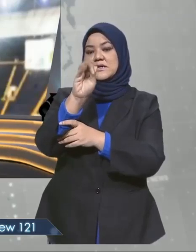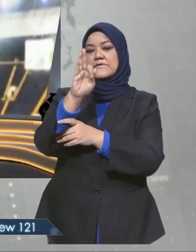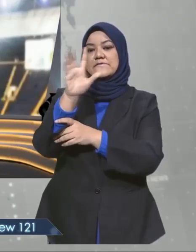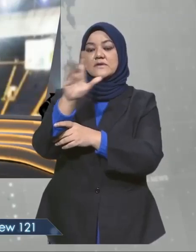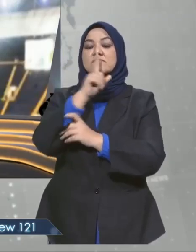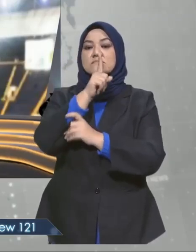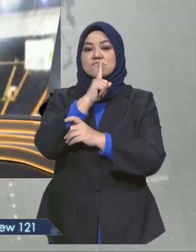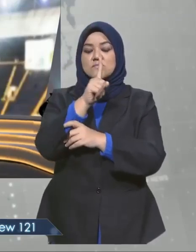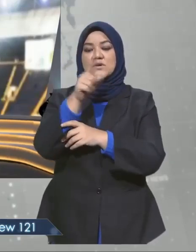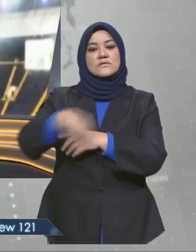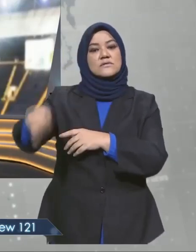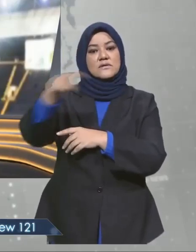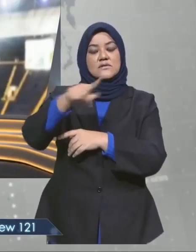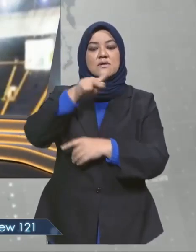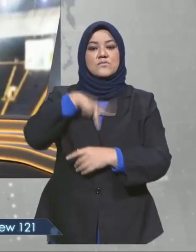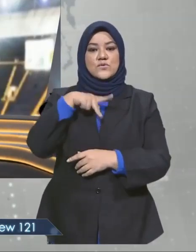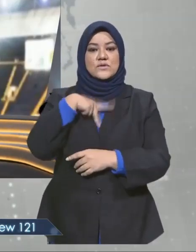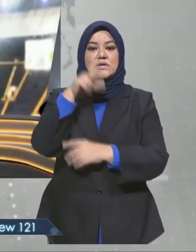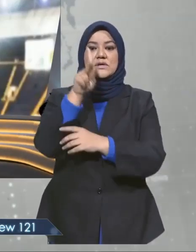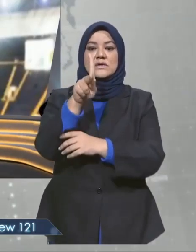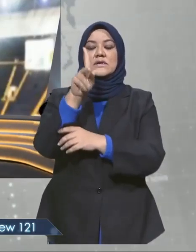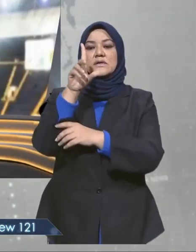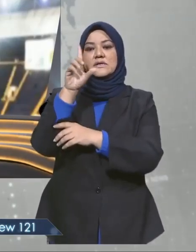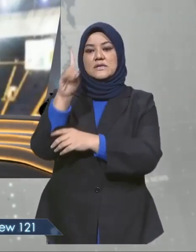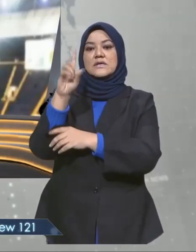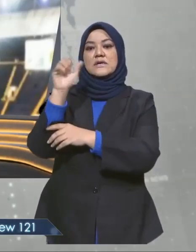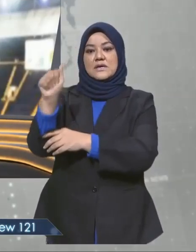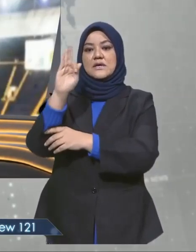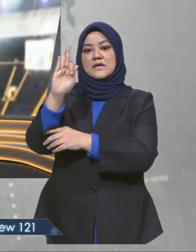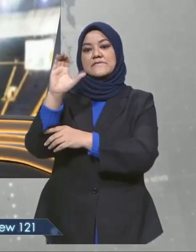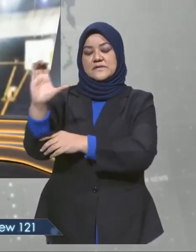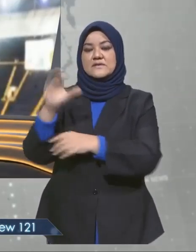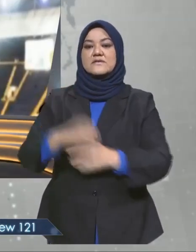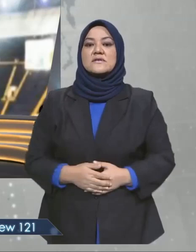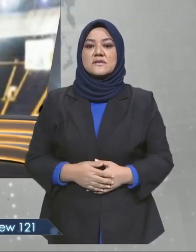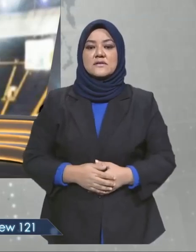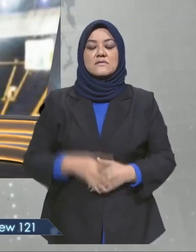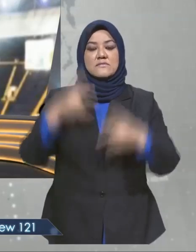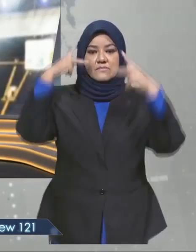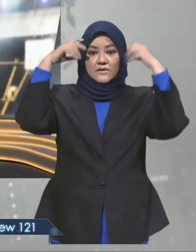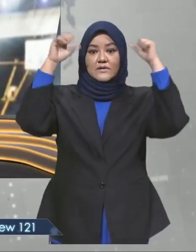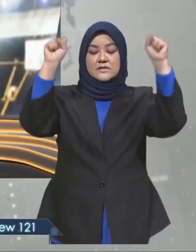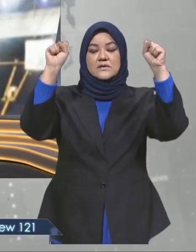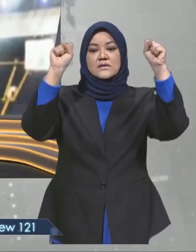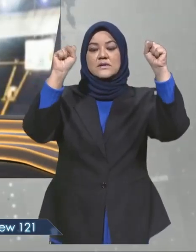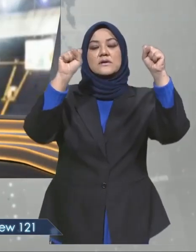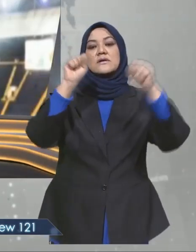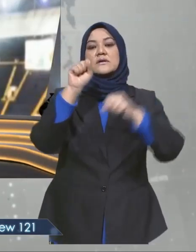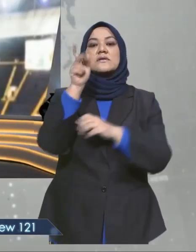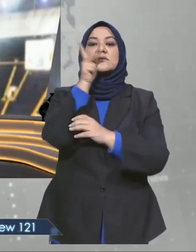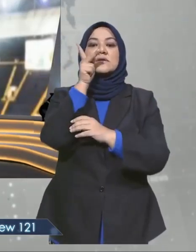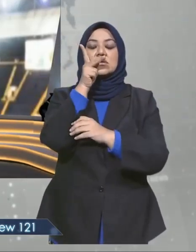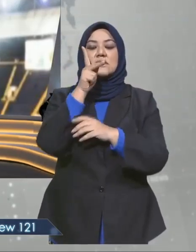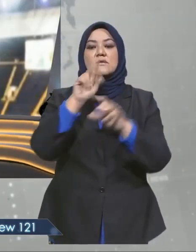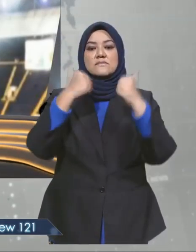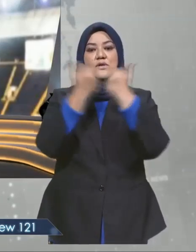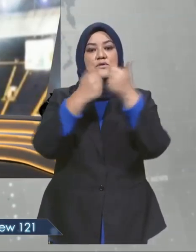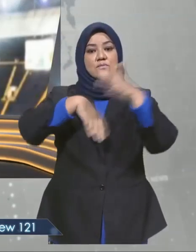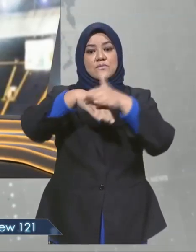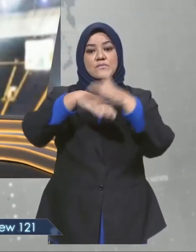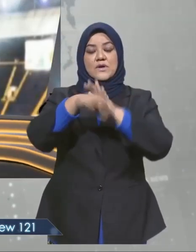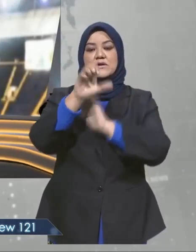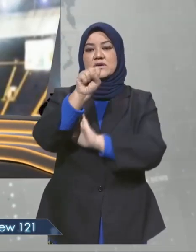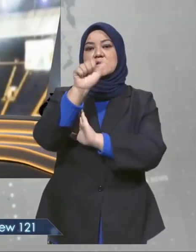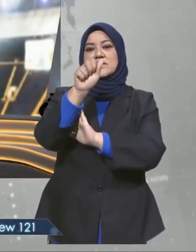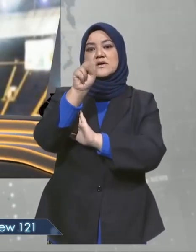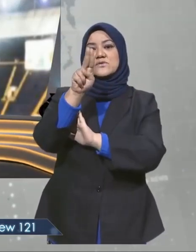sekaligus bakal menjadikan mereka pemilik kedah Darul Aman FC, KDAFC. Presiden Persatuan Bola Sepak Kedah, KFA, Muhammad